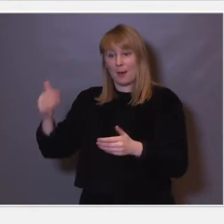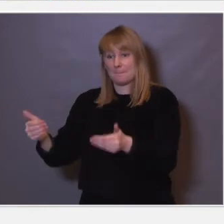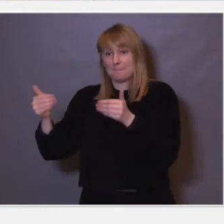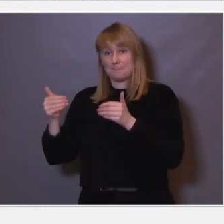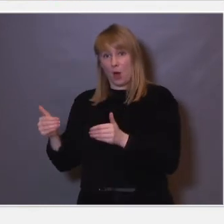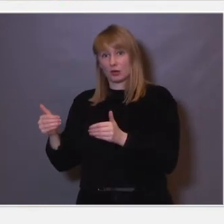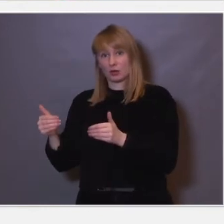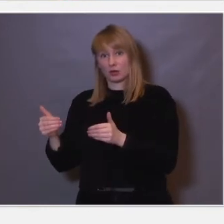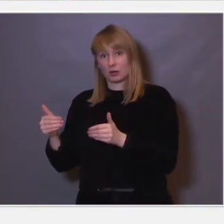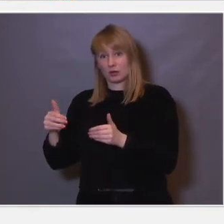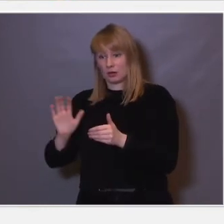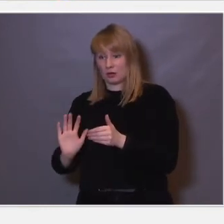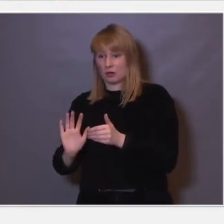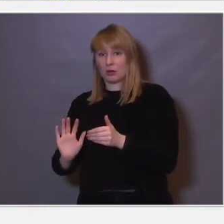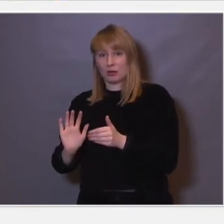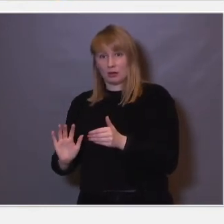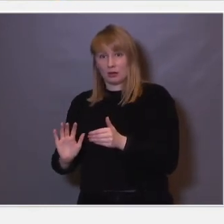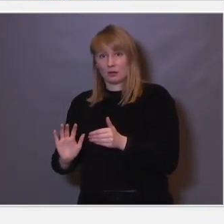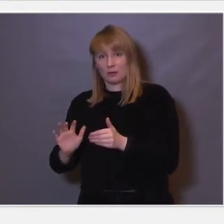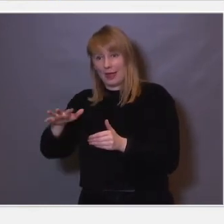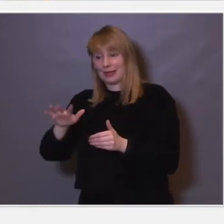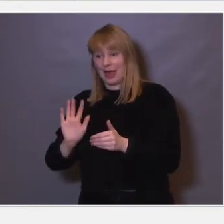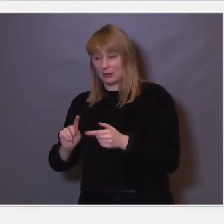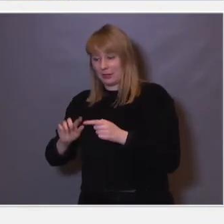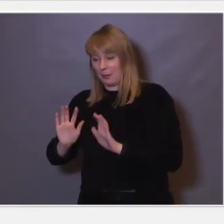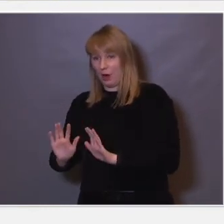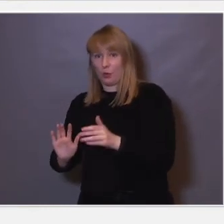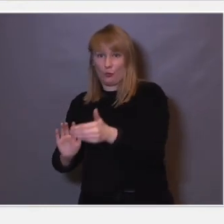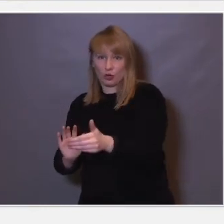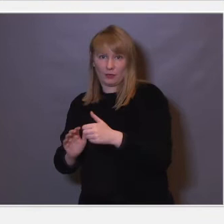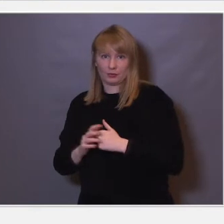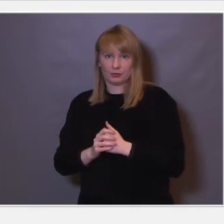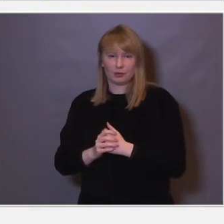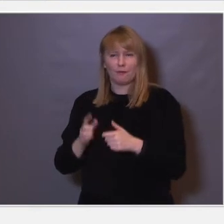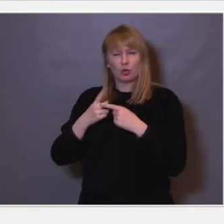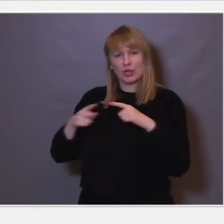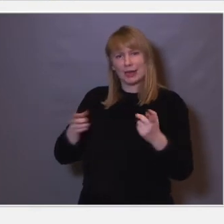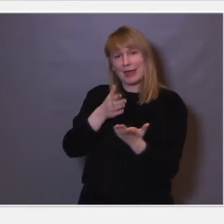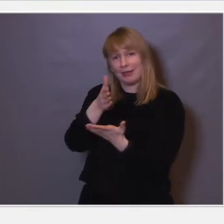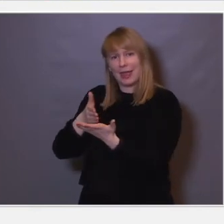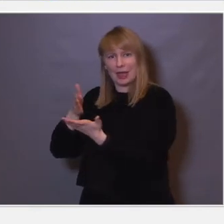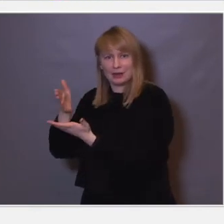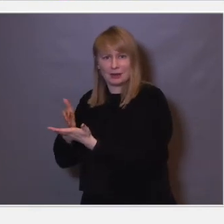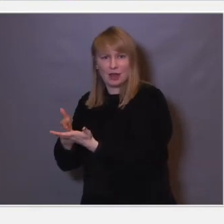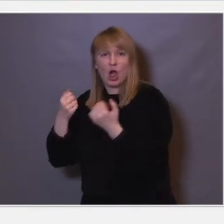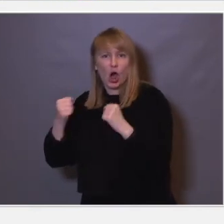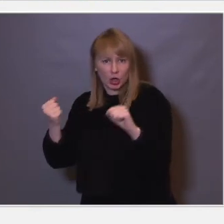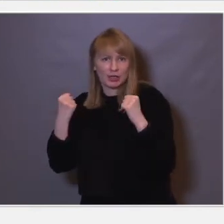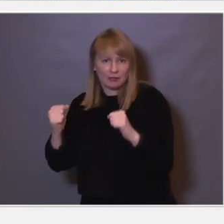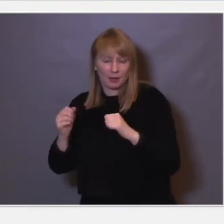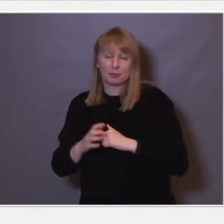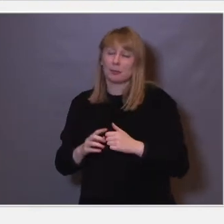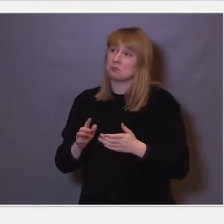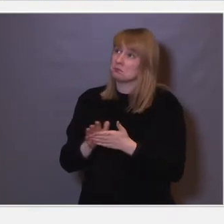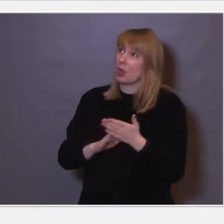bakre. Det er selvfølgelig hele hjernen, men det som er forskjellene er at det er ulike deler av hjernen som er aktive. Og det må